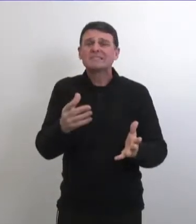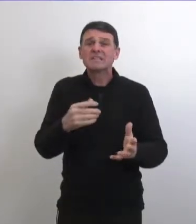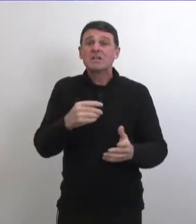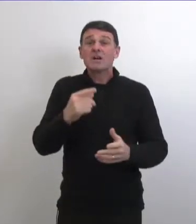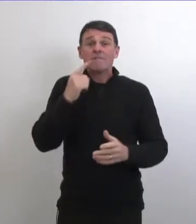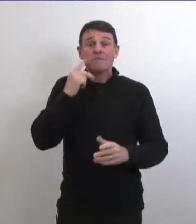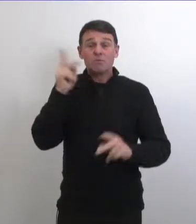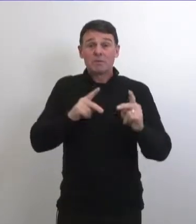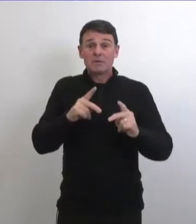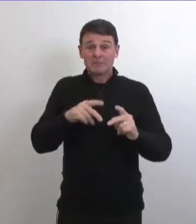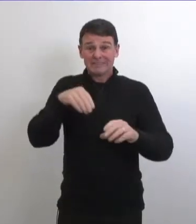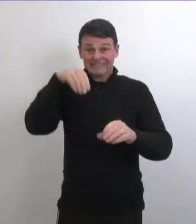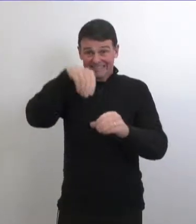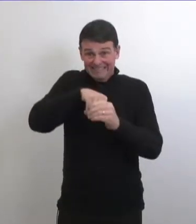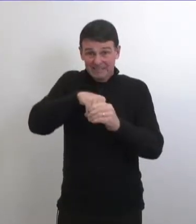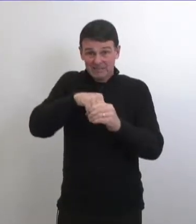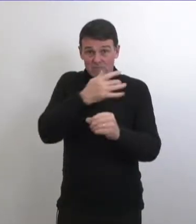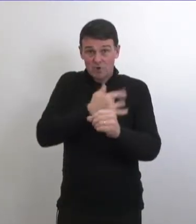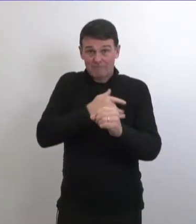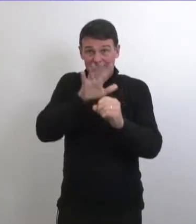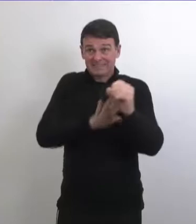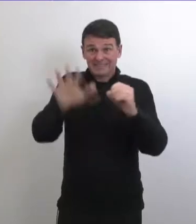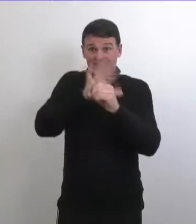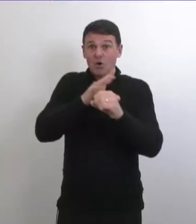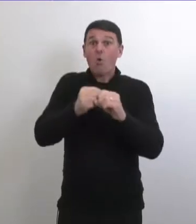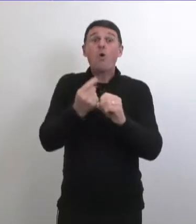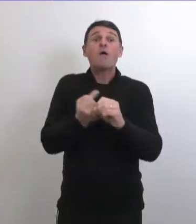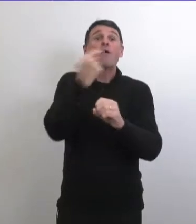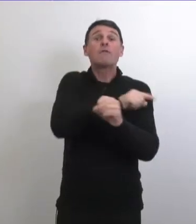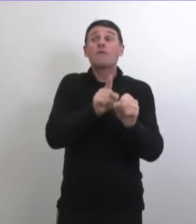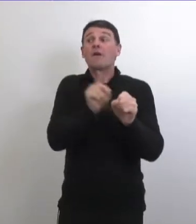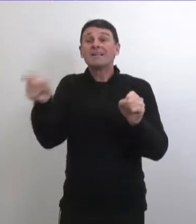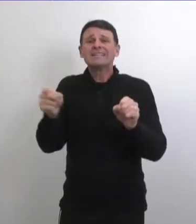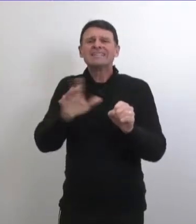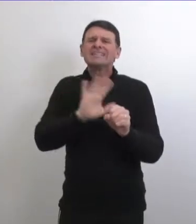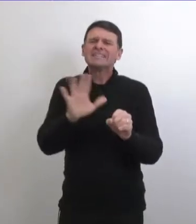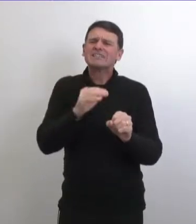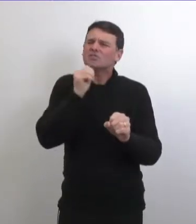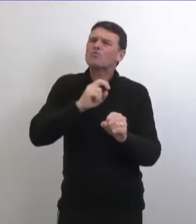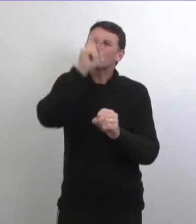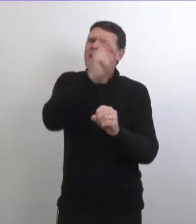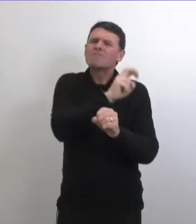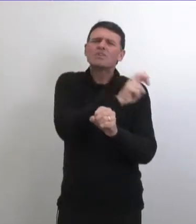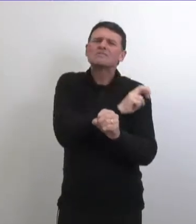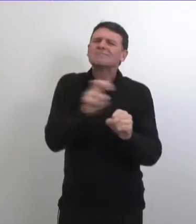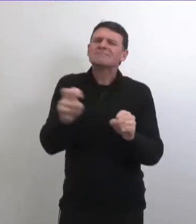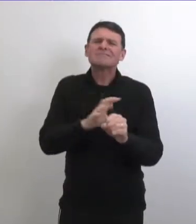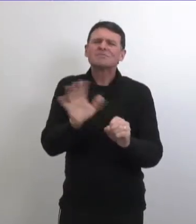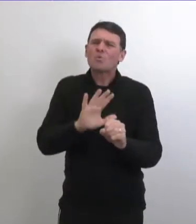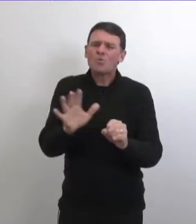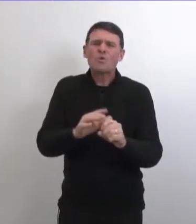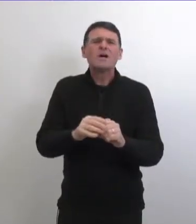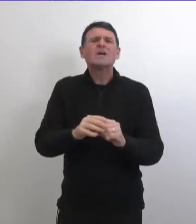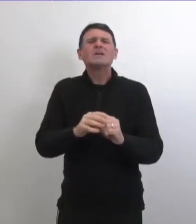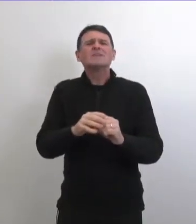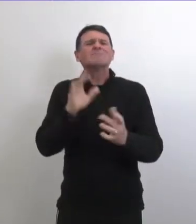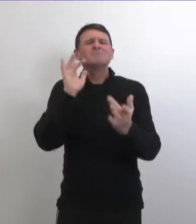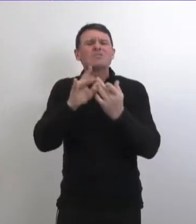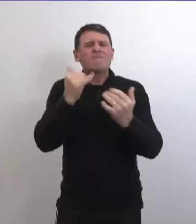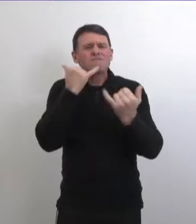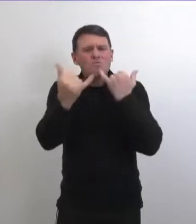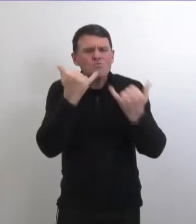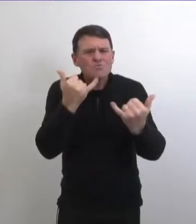je décourage tout déplacement non essentiel au sein de la province et à l'extérieur de la province s'il vous plaît